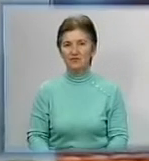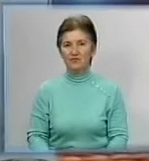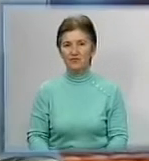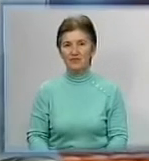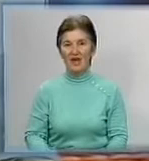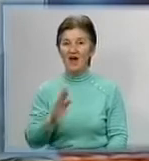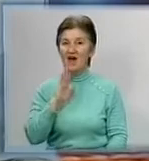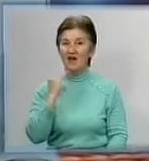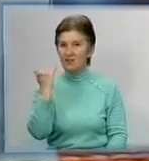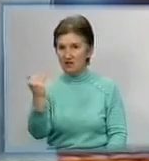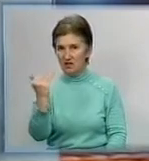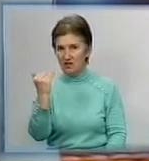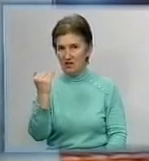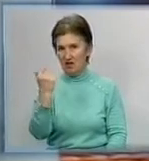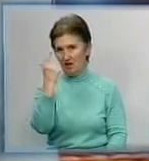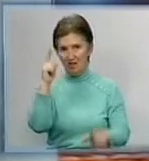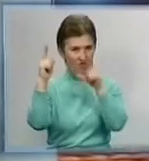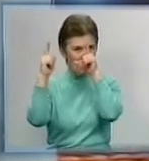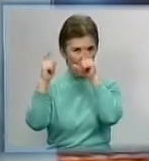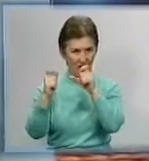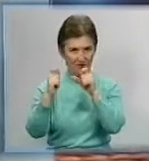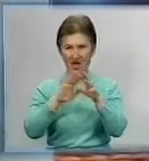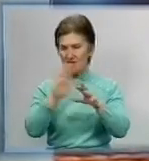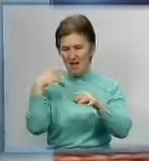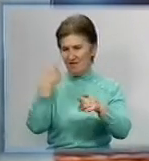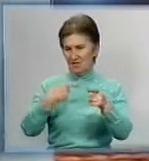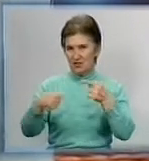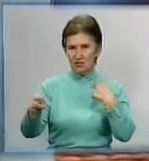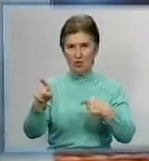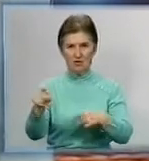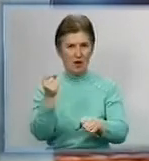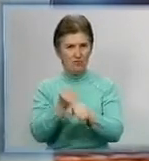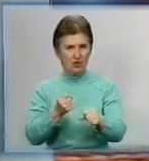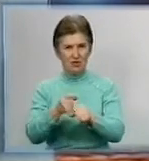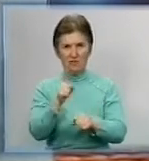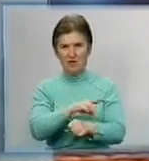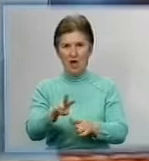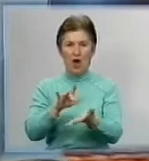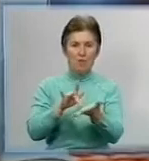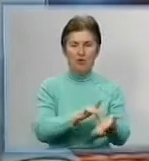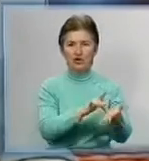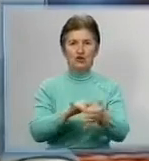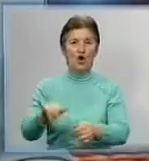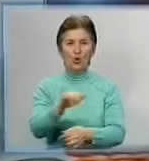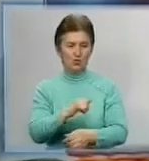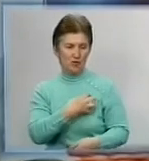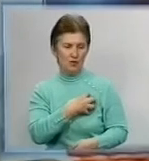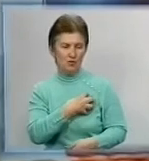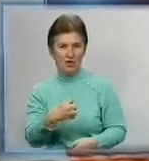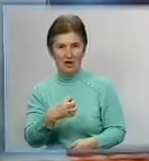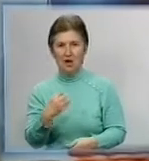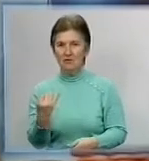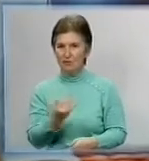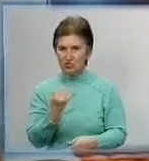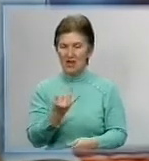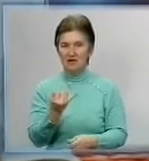фотографії не відрізняють від картин. Вона працює в декільках містах-мільйонниках одночасно і подорожує туди, куди кличе муза. П'ятий рік поспіль займається